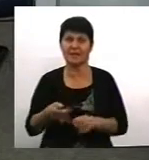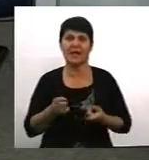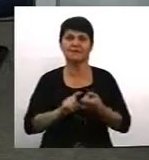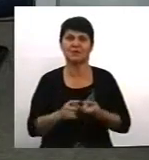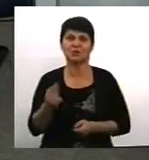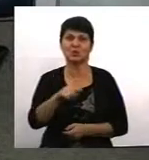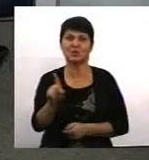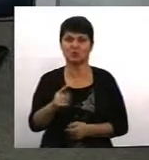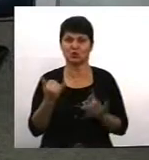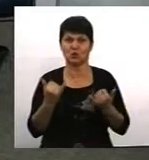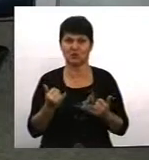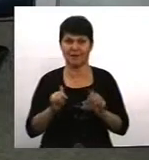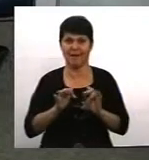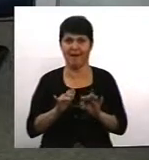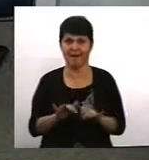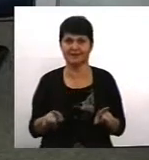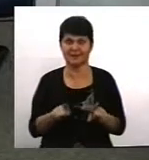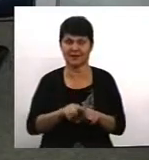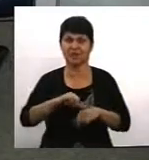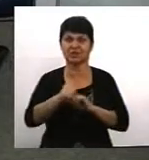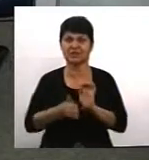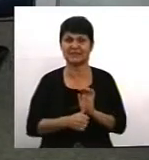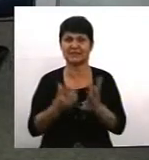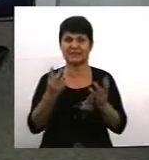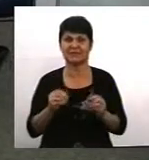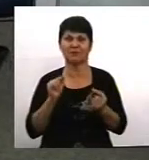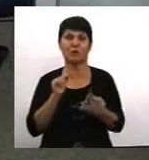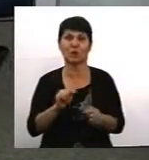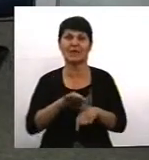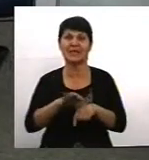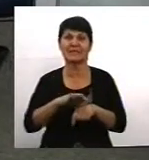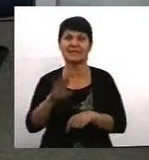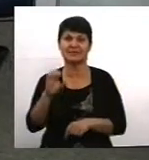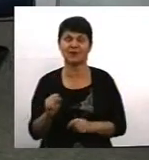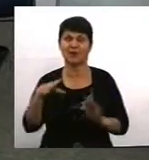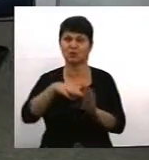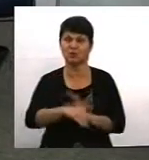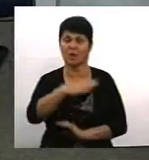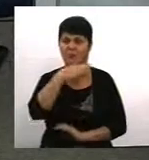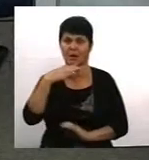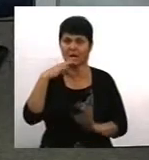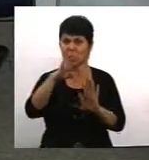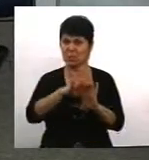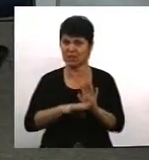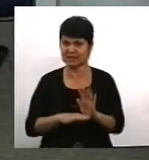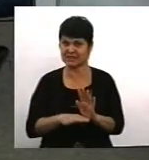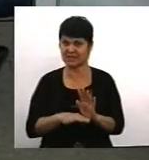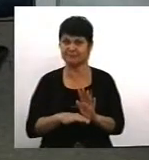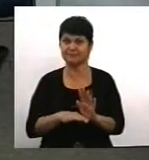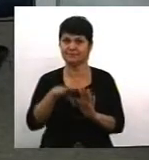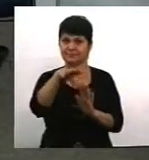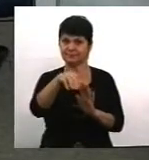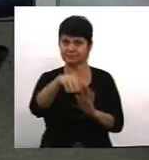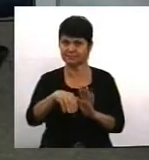ця акція, така 16 днів проти насильства, вона включає в себе дуже багато різних компонентів. Основний компонент,